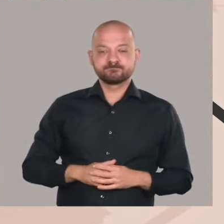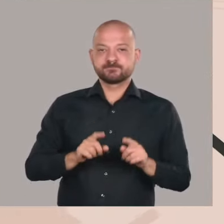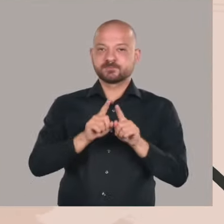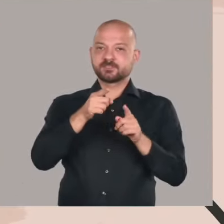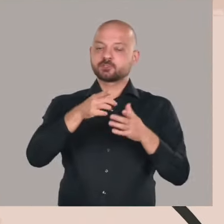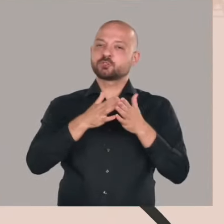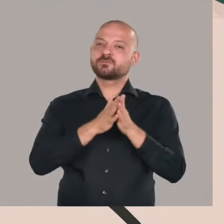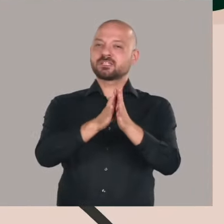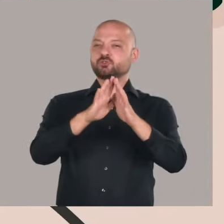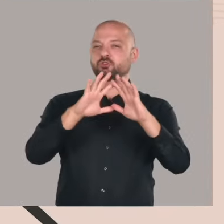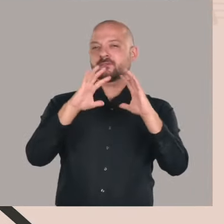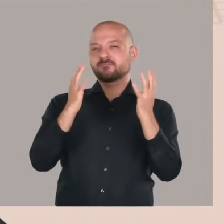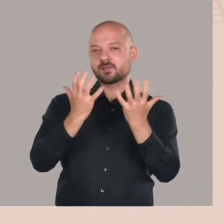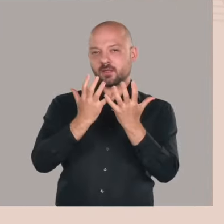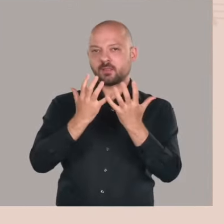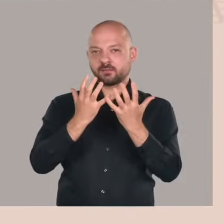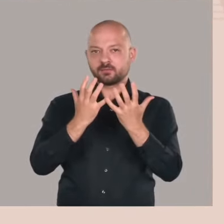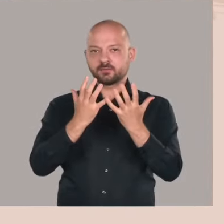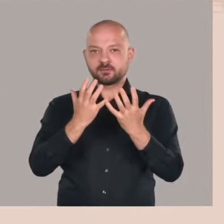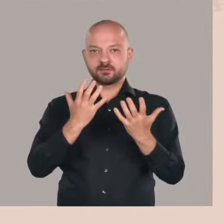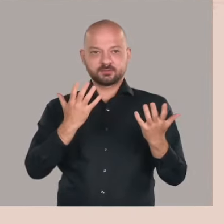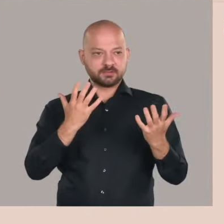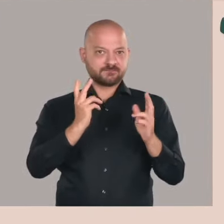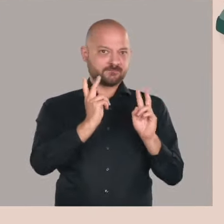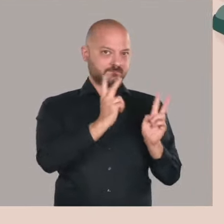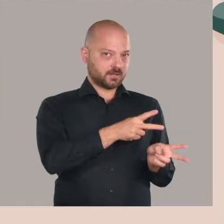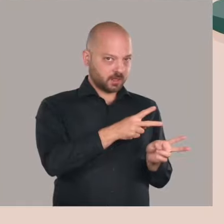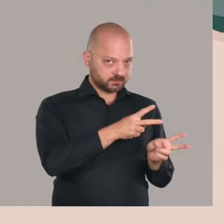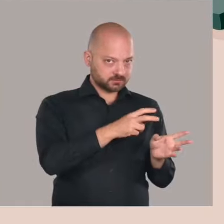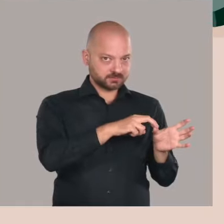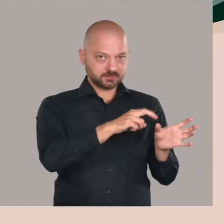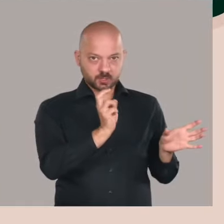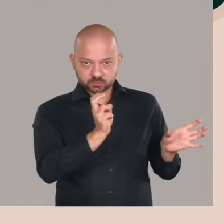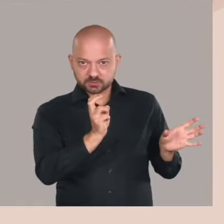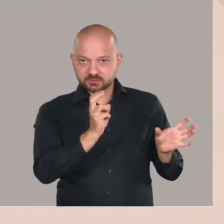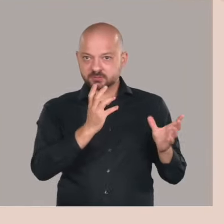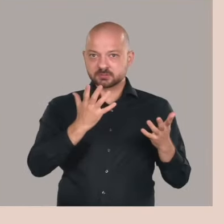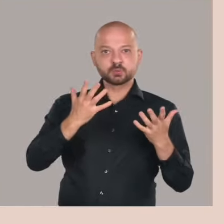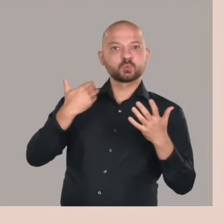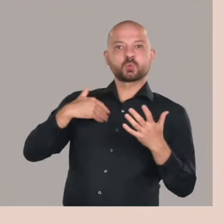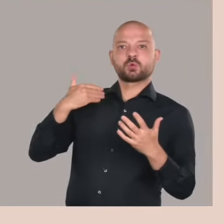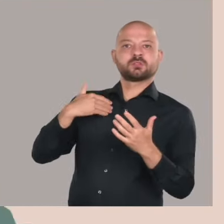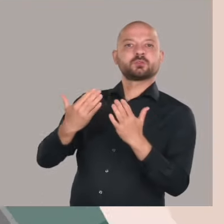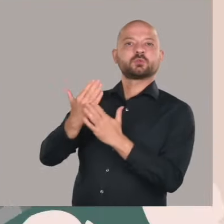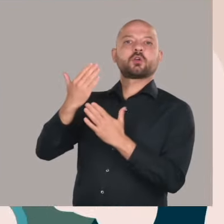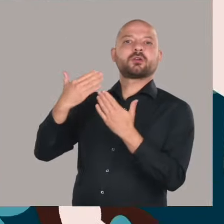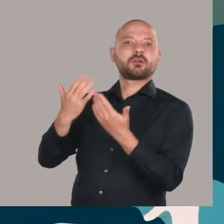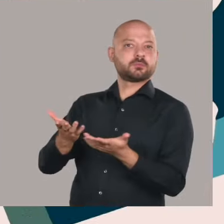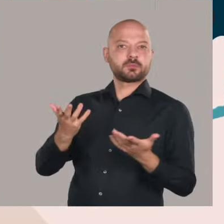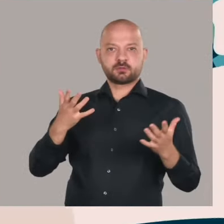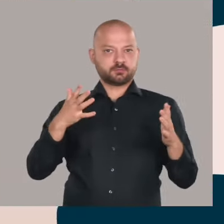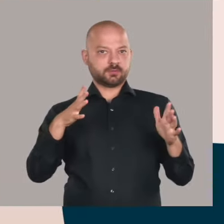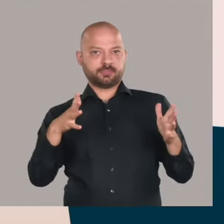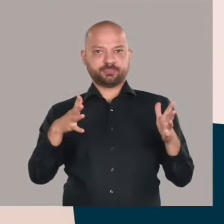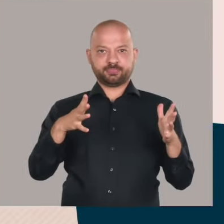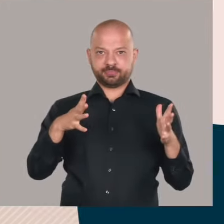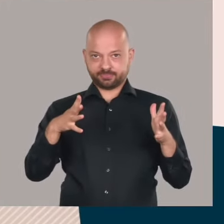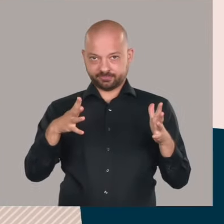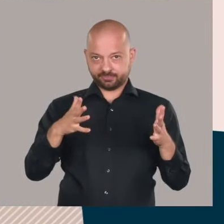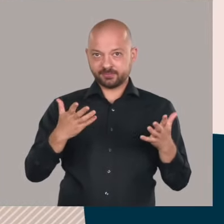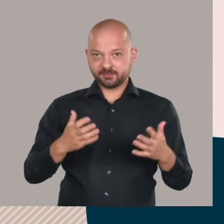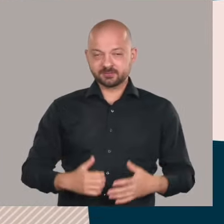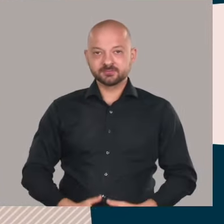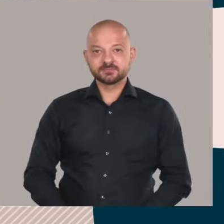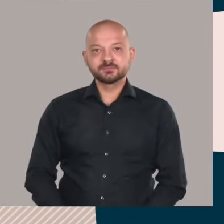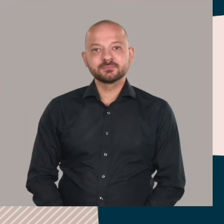So wird das Lager zu einer Zwischenwelt für Menschen, die ihre Heimat verlassen mussten und noch keine neue Heimat gefunden haben.